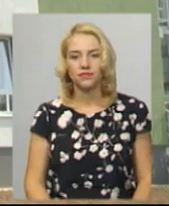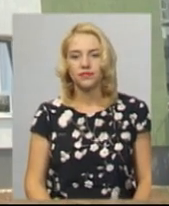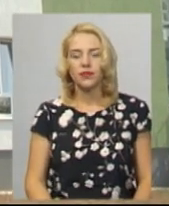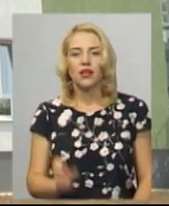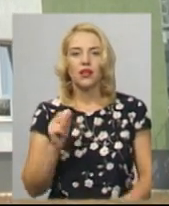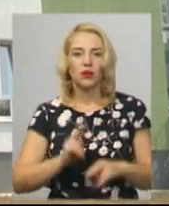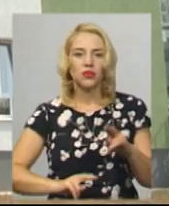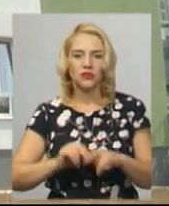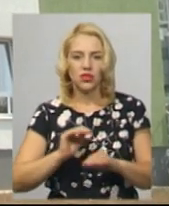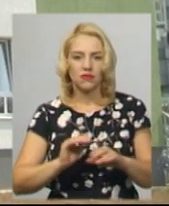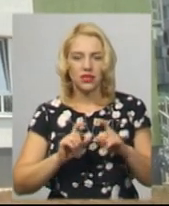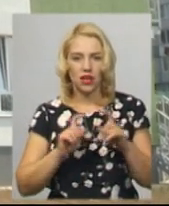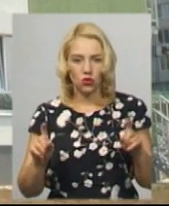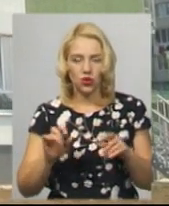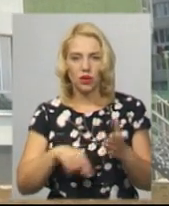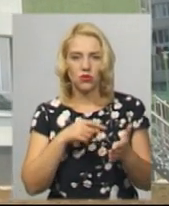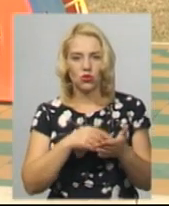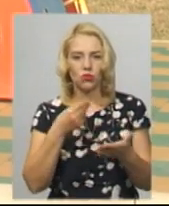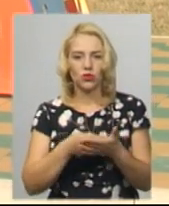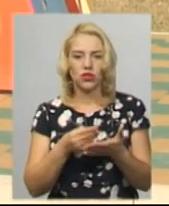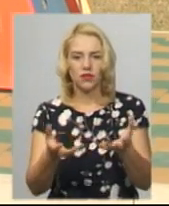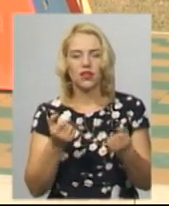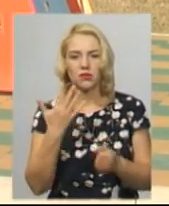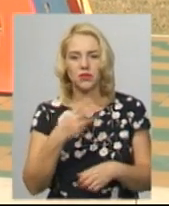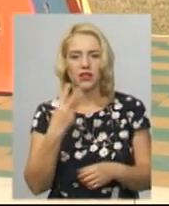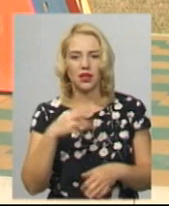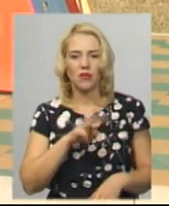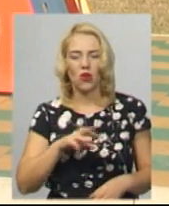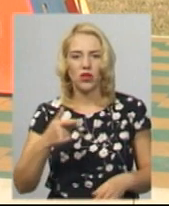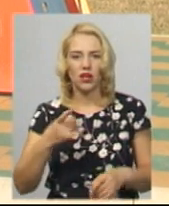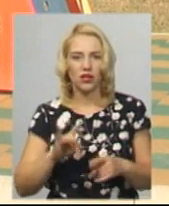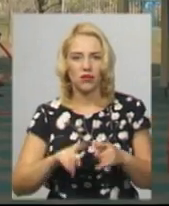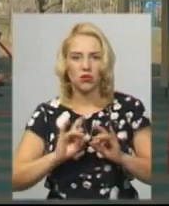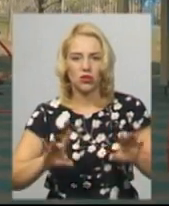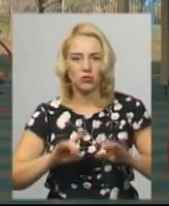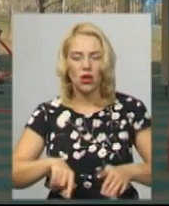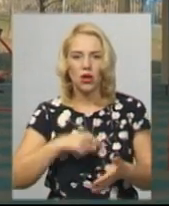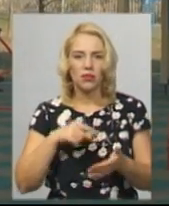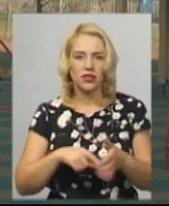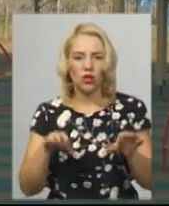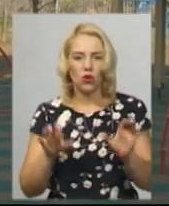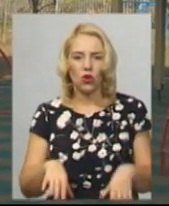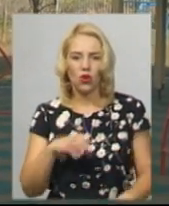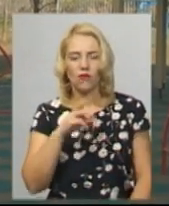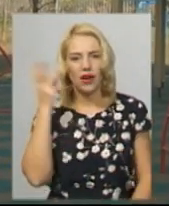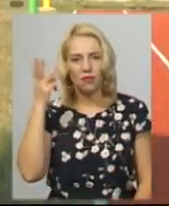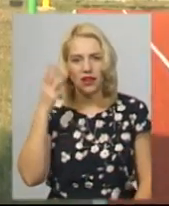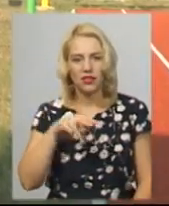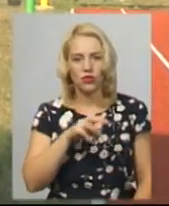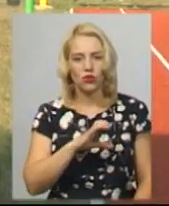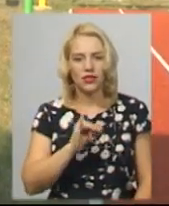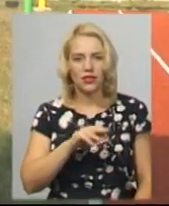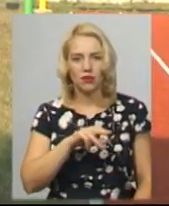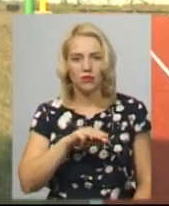На будівництво садочку з міського бюджету взяли 53 мільйони гривень. Про це розповів міський голова Хмельницького Олександр Семчишин.